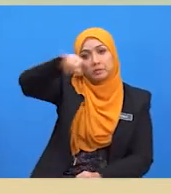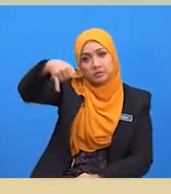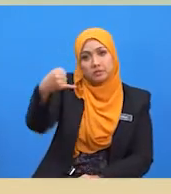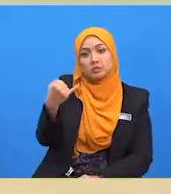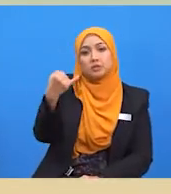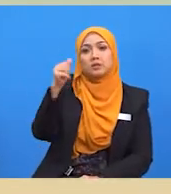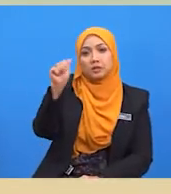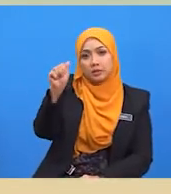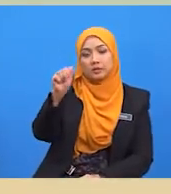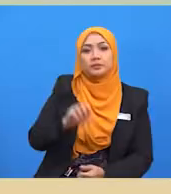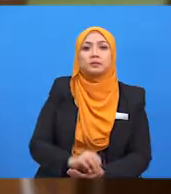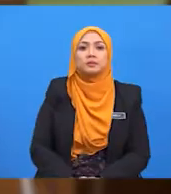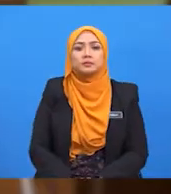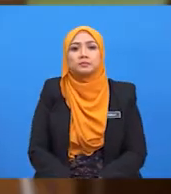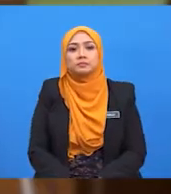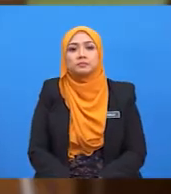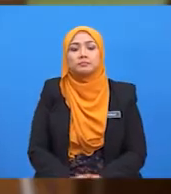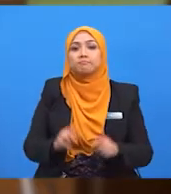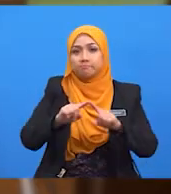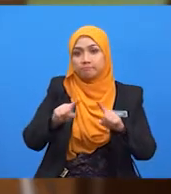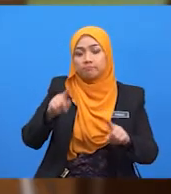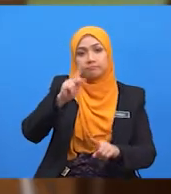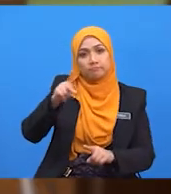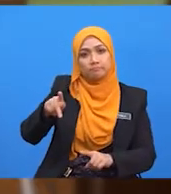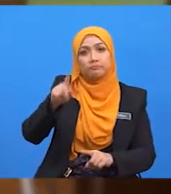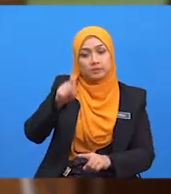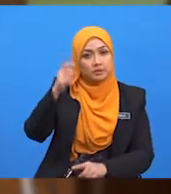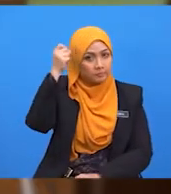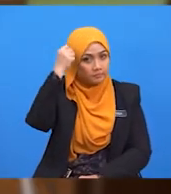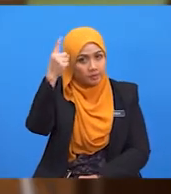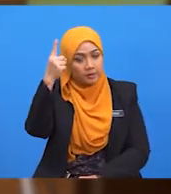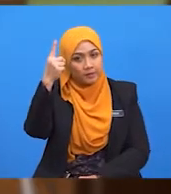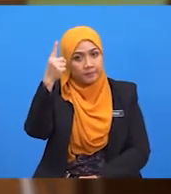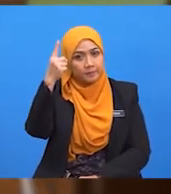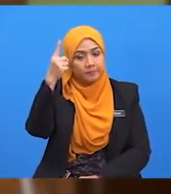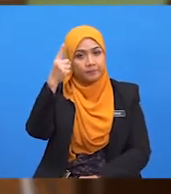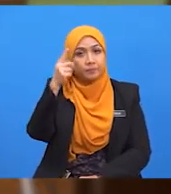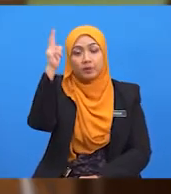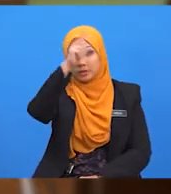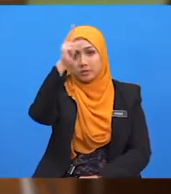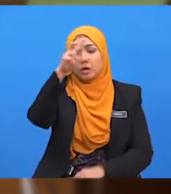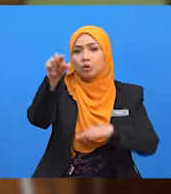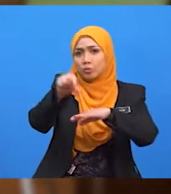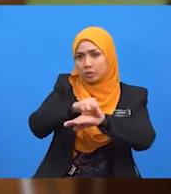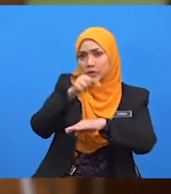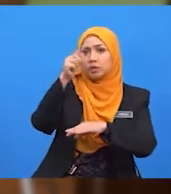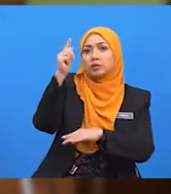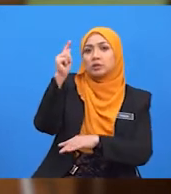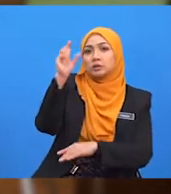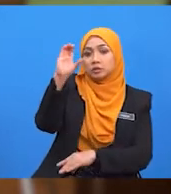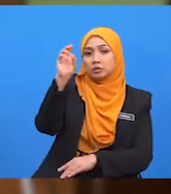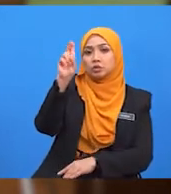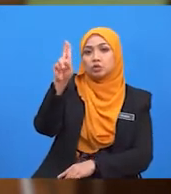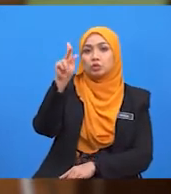MHJK. Namun pelajar kena faham, motif kerajaan mengenakan tarif adalah